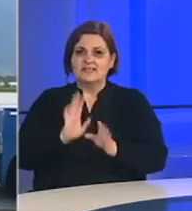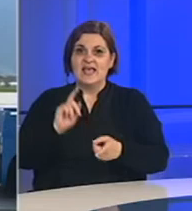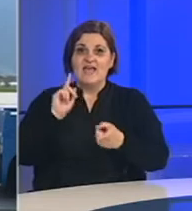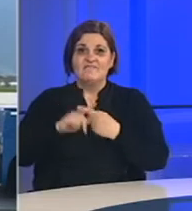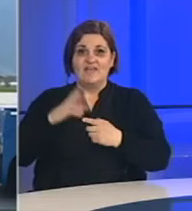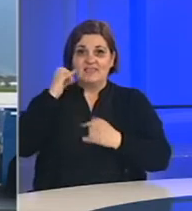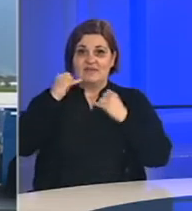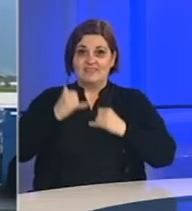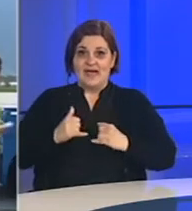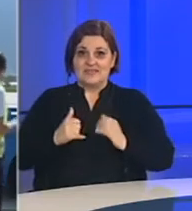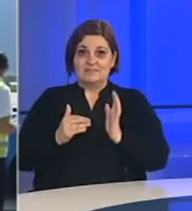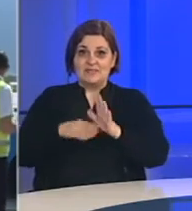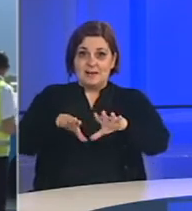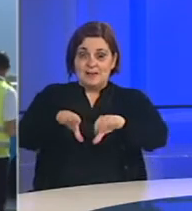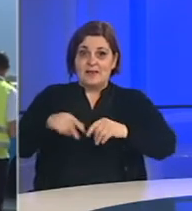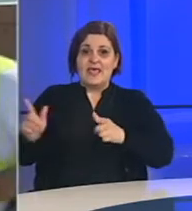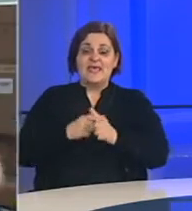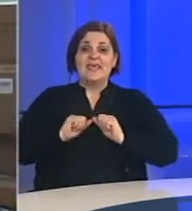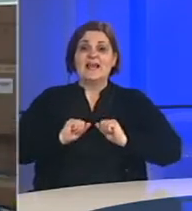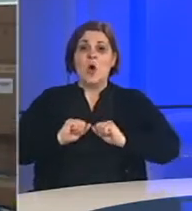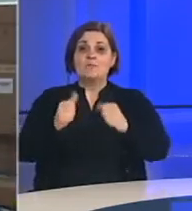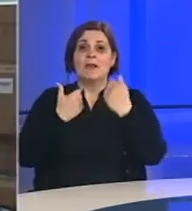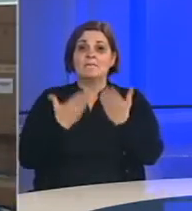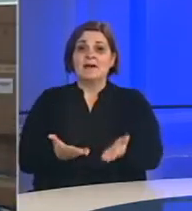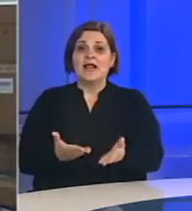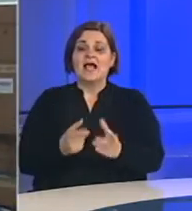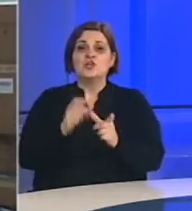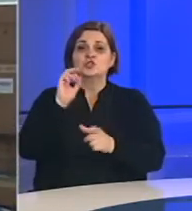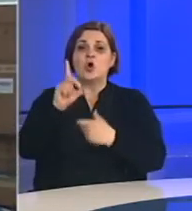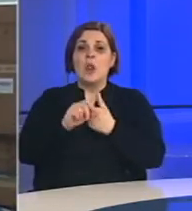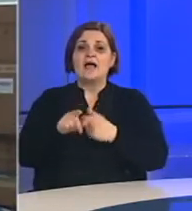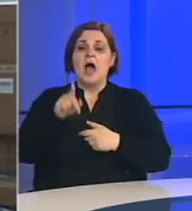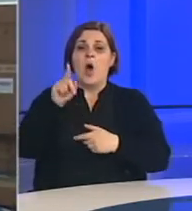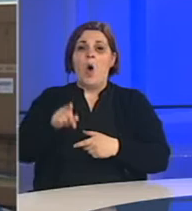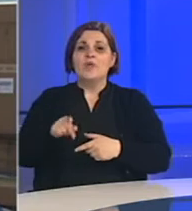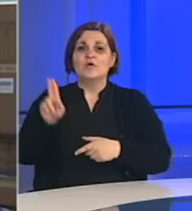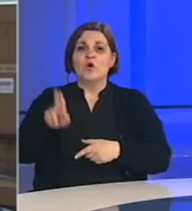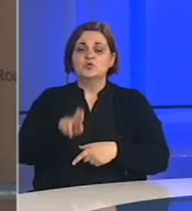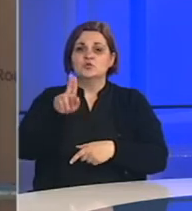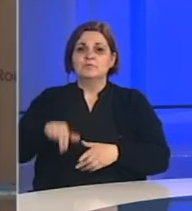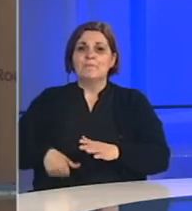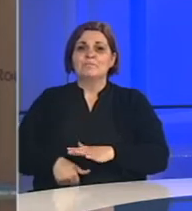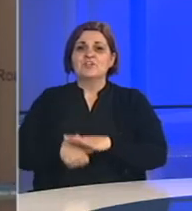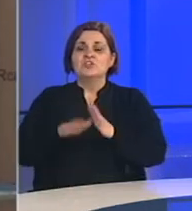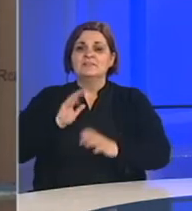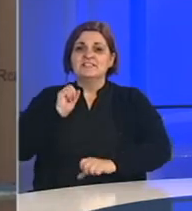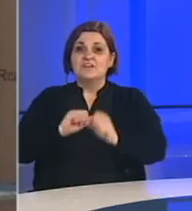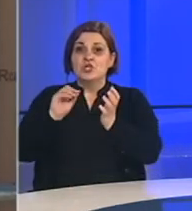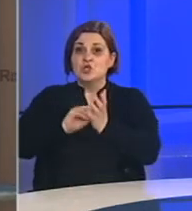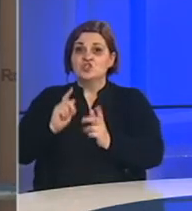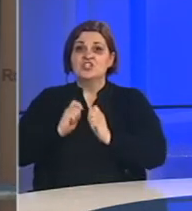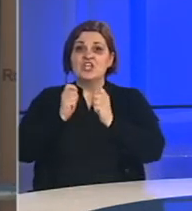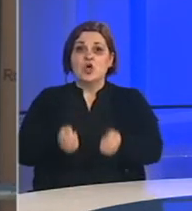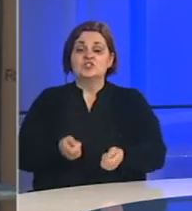Federalna vlada danas bi trebala prihvatiti ili odbaciti prijedlog Fahrudina Solaka o njegovoj suspenzi. Štab civilne zaštite još nije